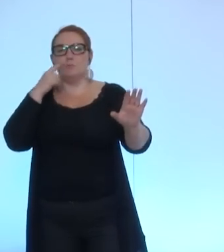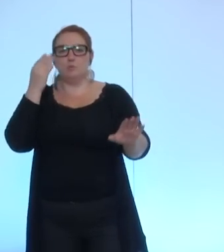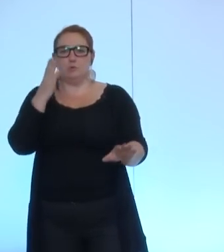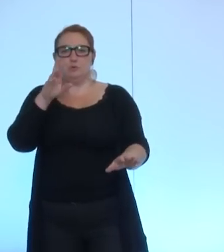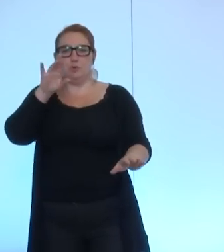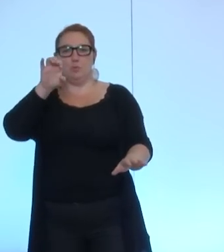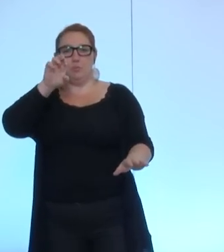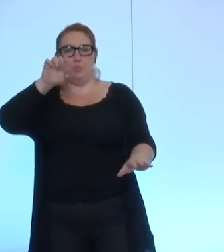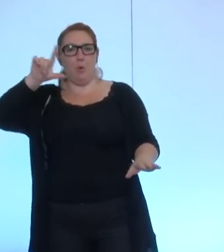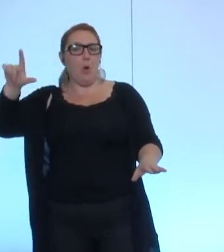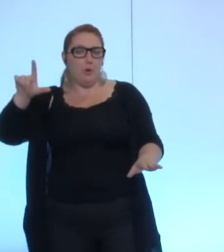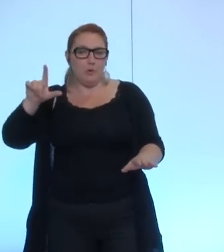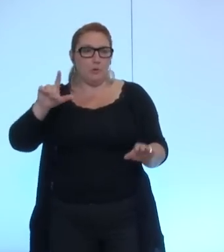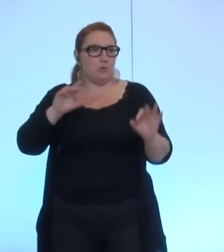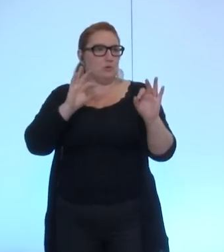juste pour répondre